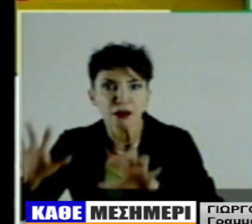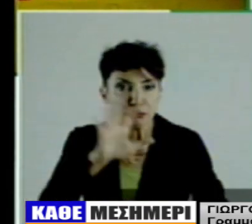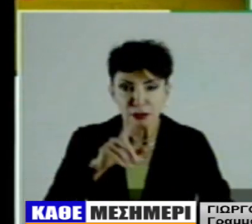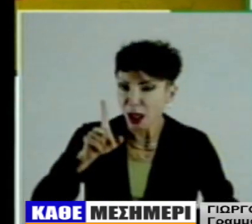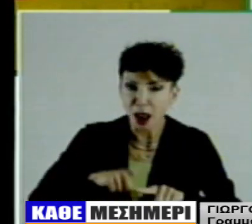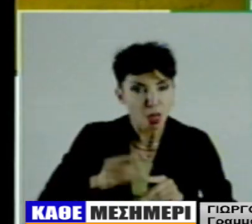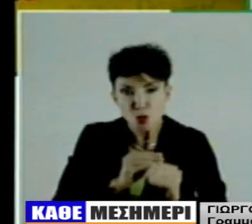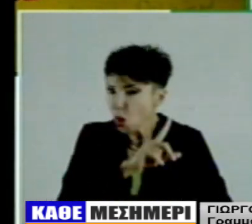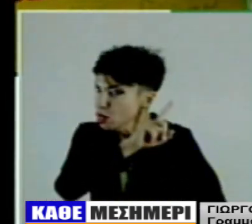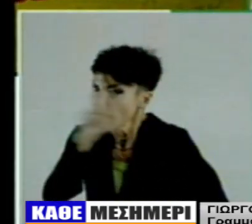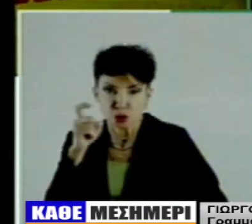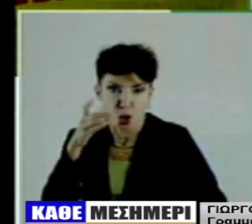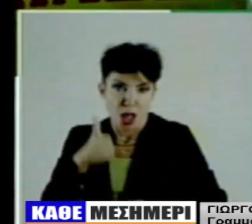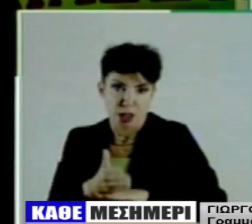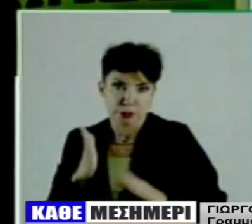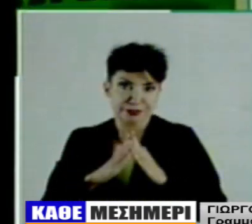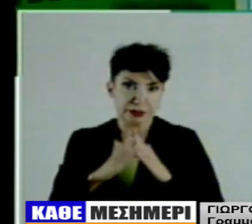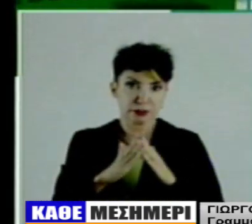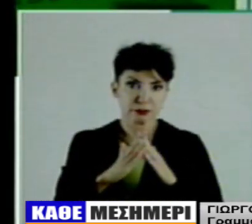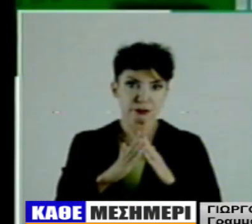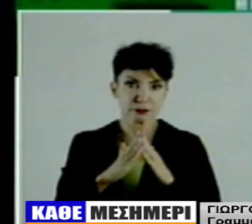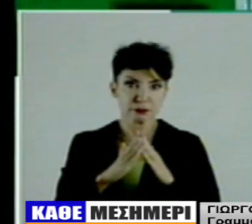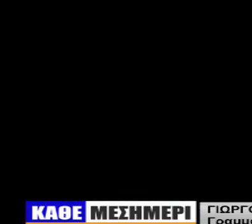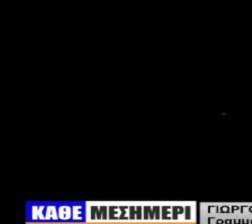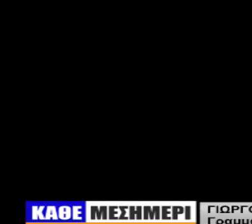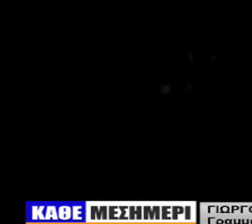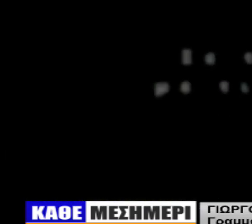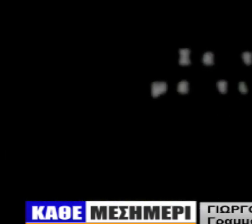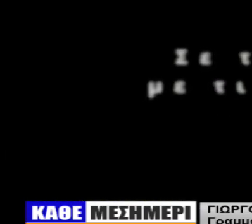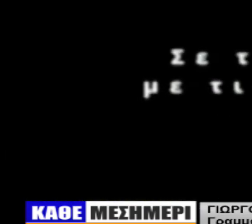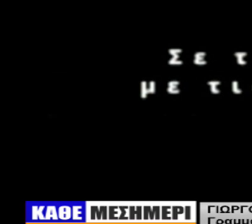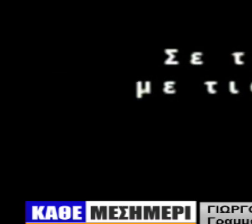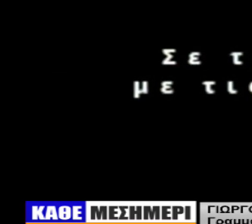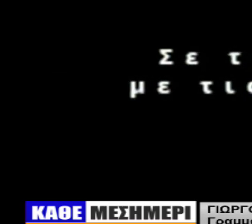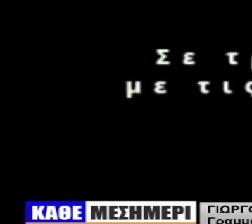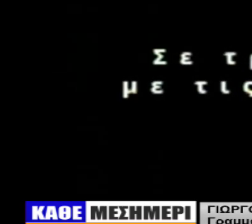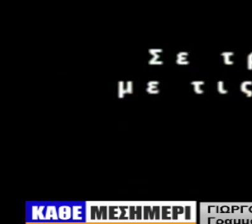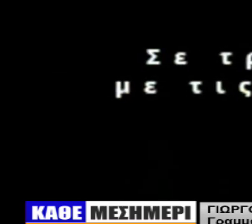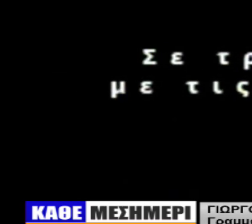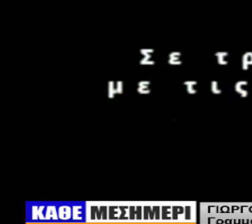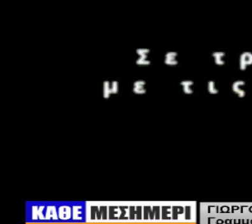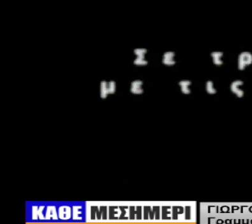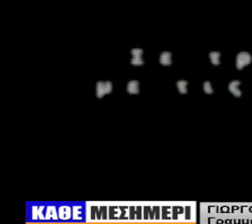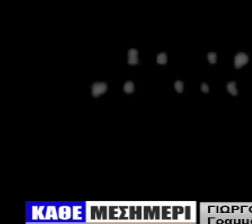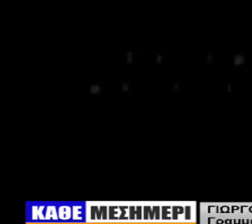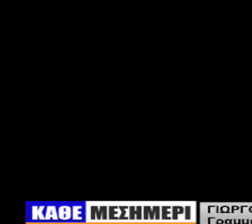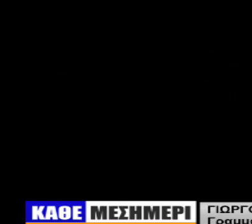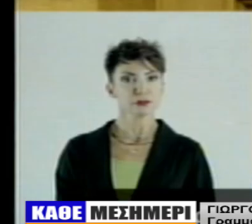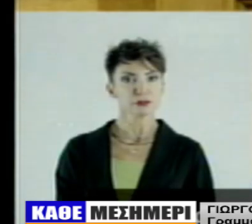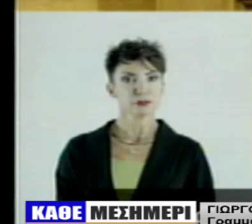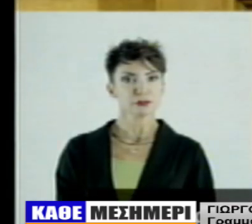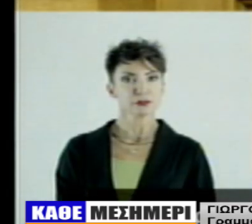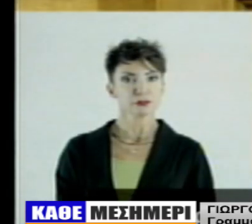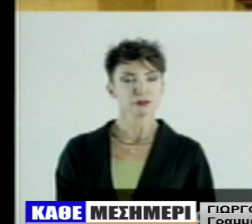Ευρώπης γιατί εμείς πιστεύουμε στα ευρωπαϊκά σύνορα, πιστεύουμε στον Ευρωστατό, πιστεύουμε ότι δεν πρέπει να υπάρχουν ανισότητες μεταξύ Βορρά και